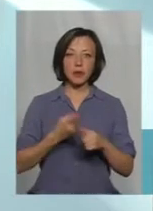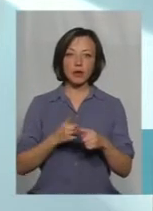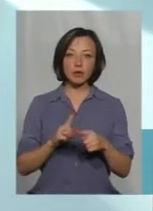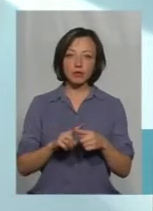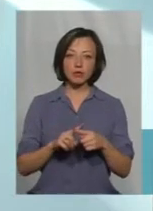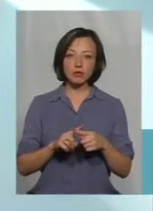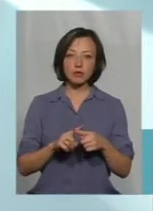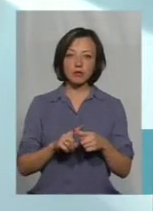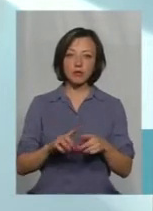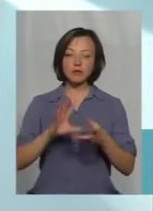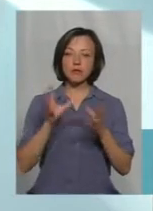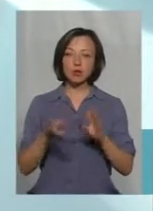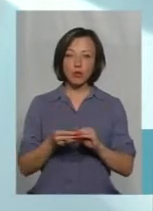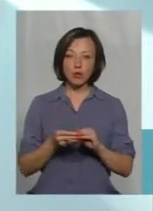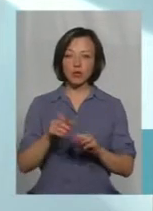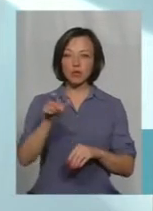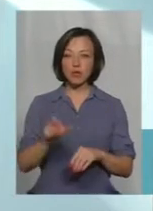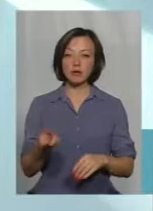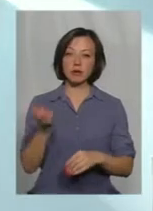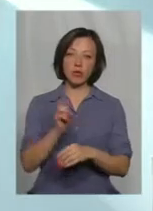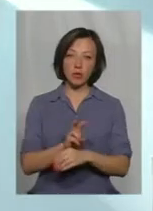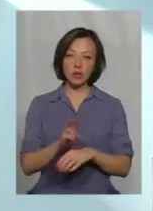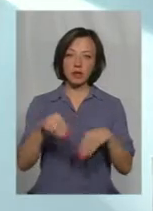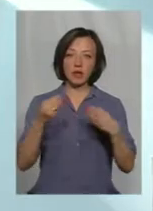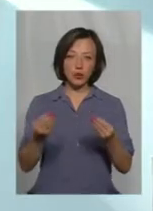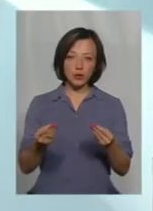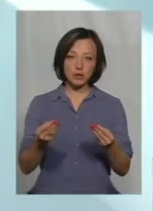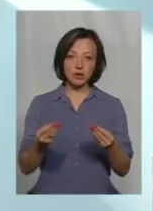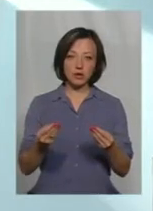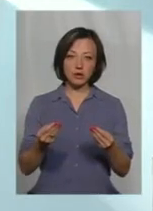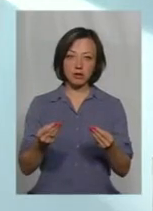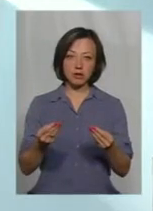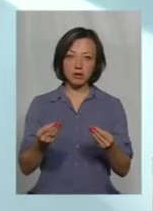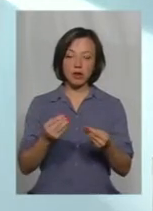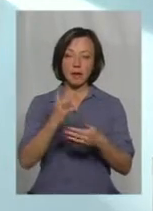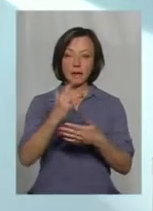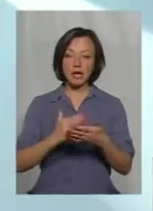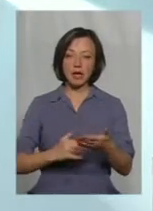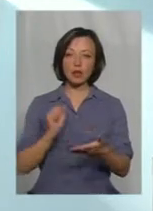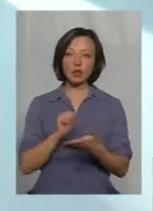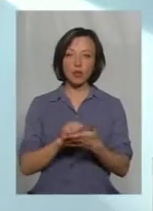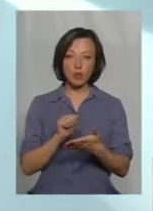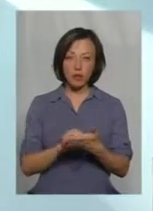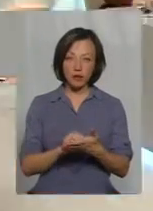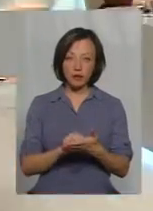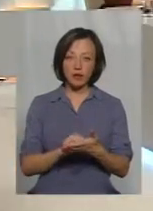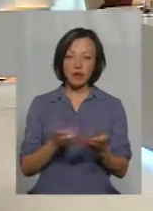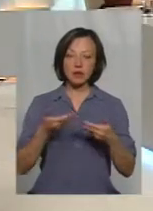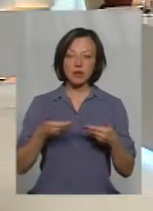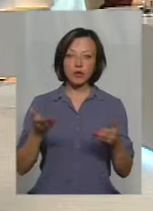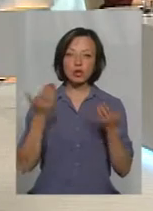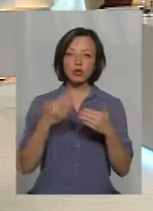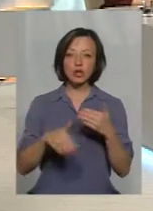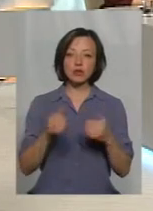в цілому людина приходить, її дають роздрукований перелік документів. Ми вже навіть